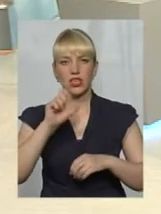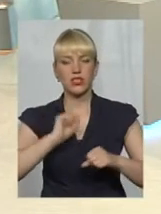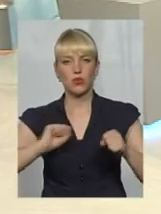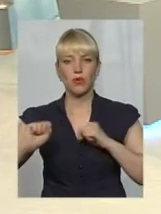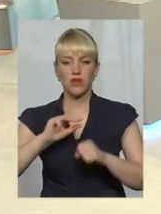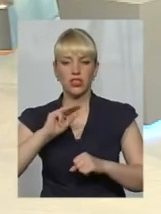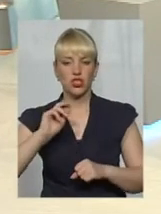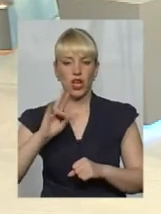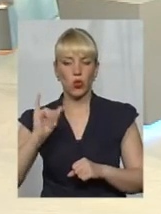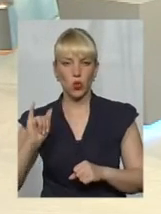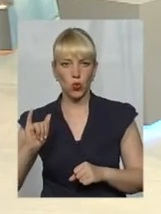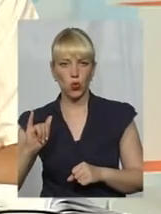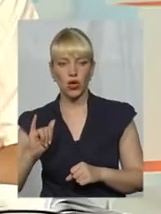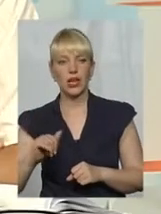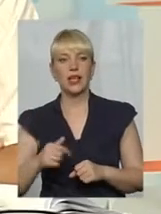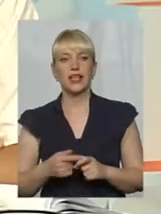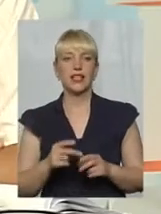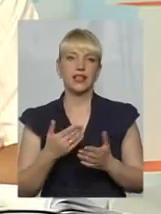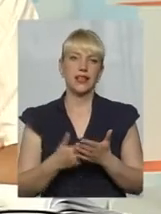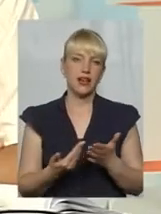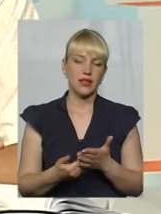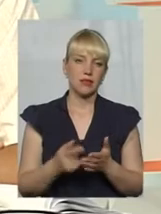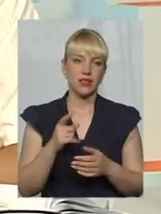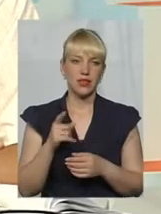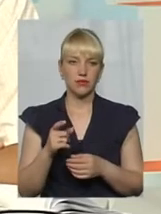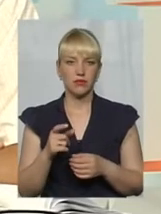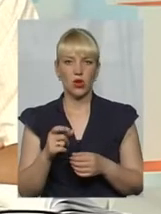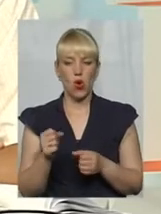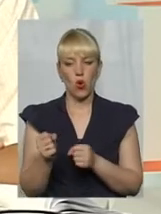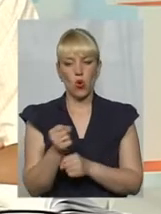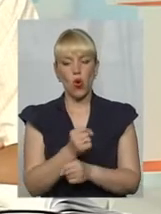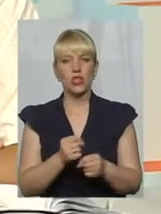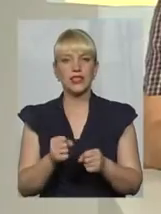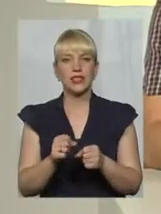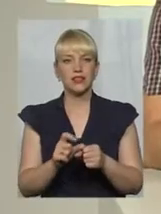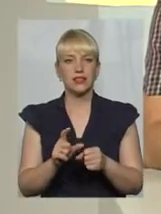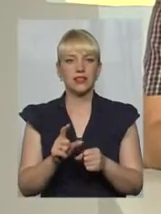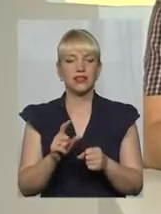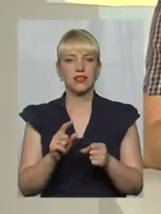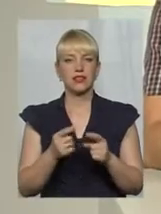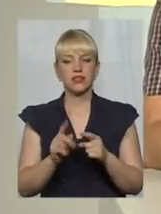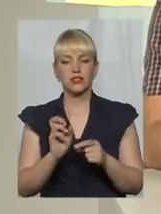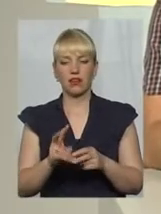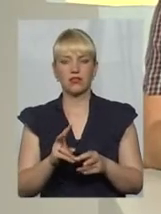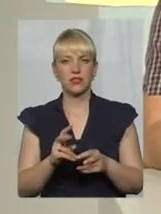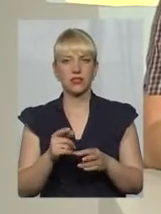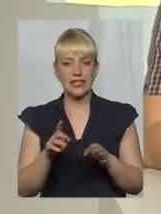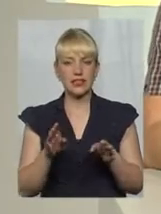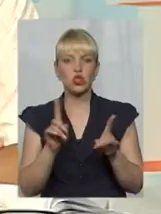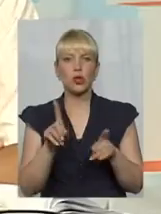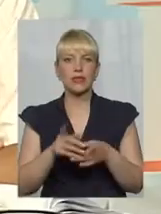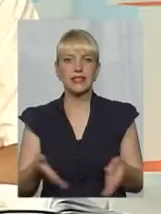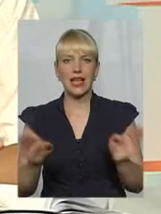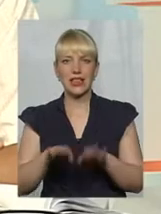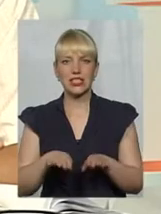ЖЕКу. І якби консервують та система, яка... Це як передвиборча агітація, яка голосує за нас, так і це. Так,